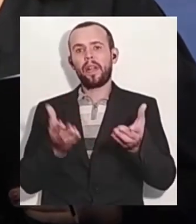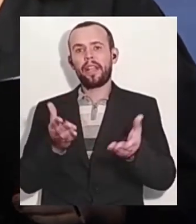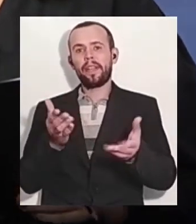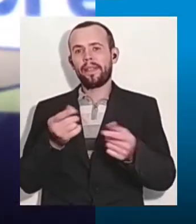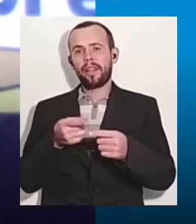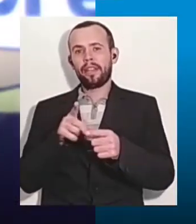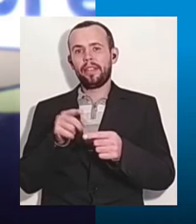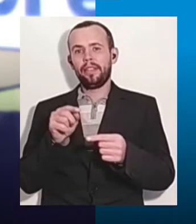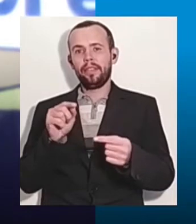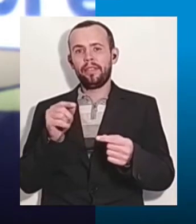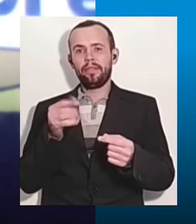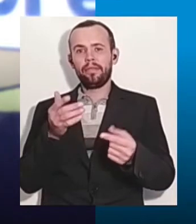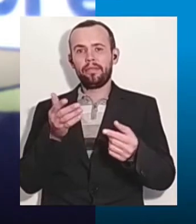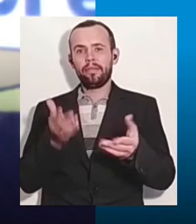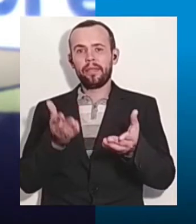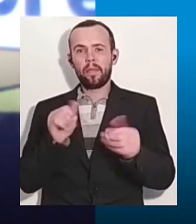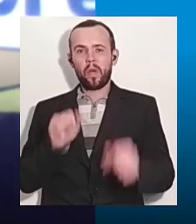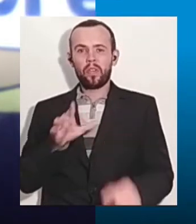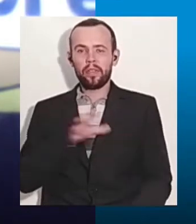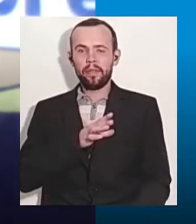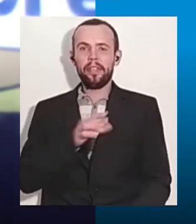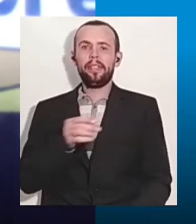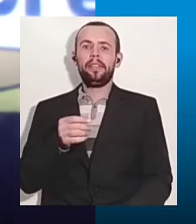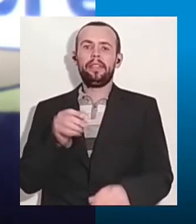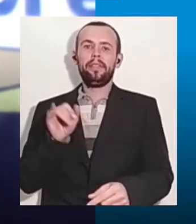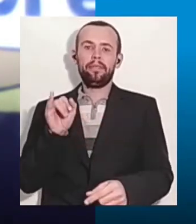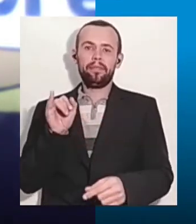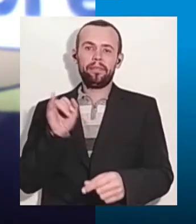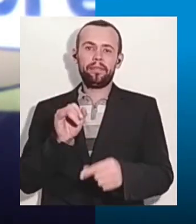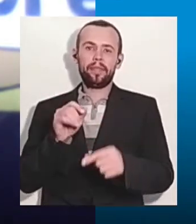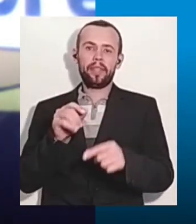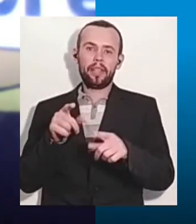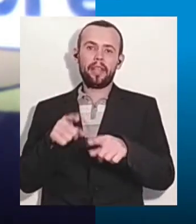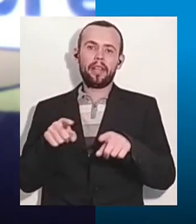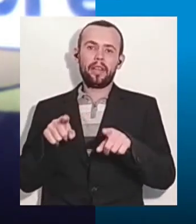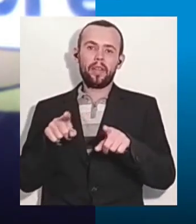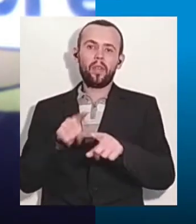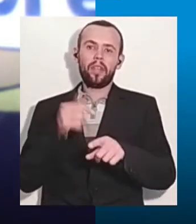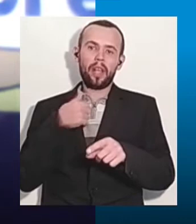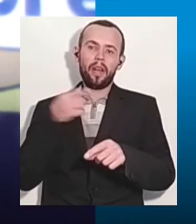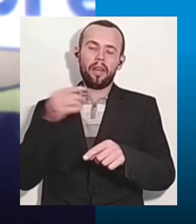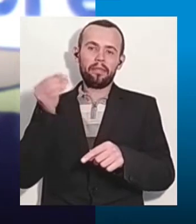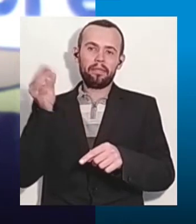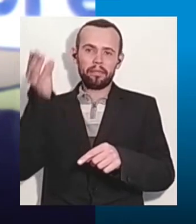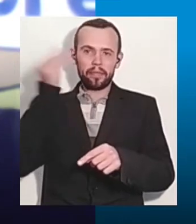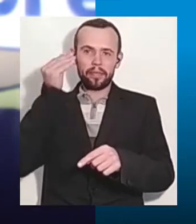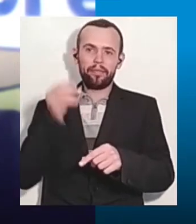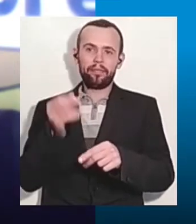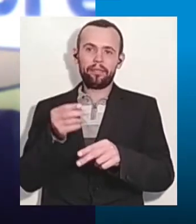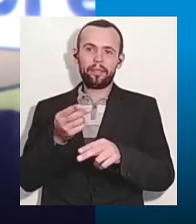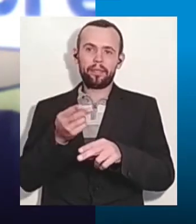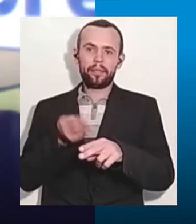розумієте, якусь там бумагу, щоб звернутися до правозахисників, вона проходить цензуру, він передає